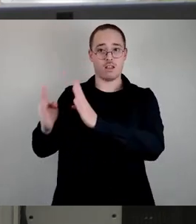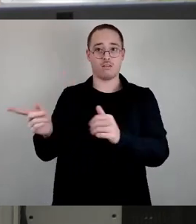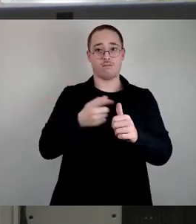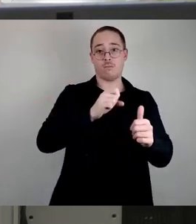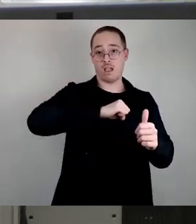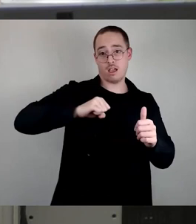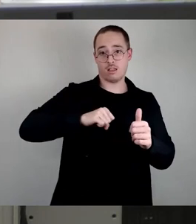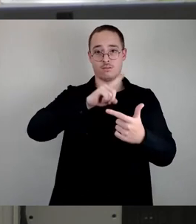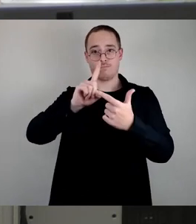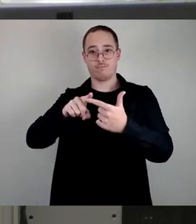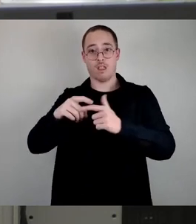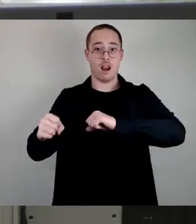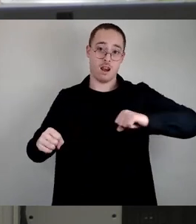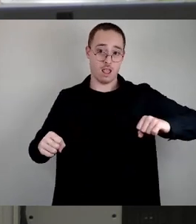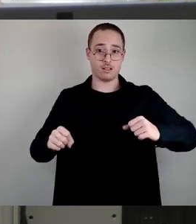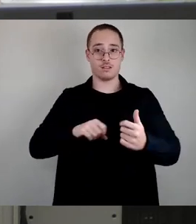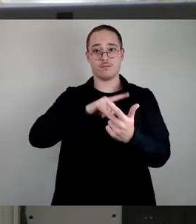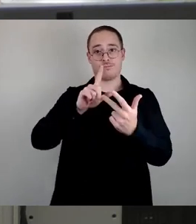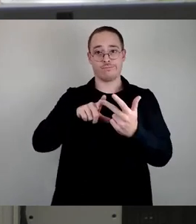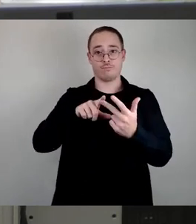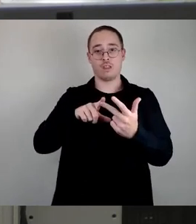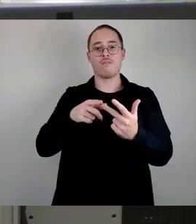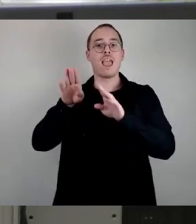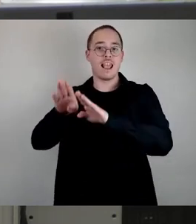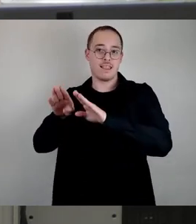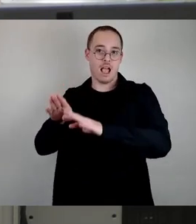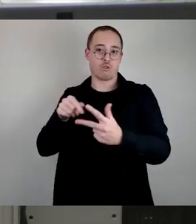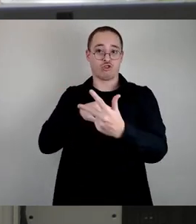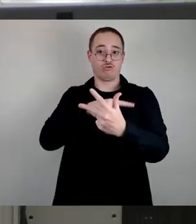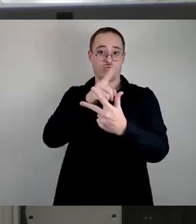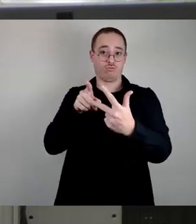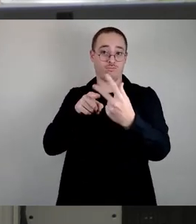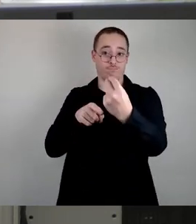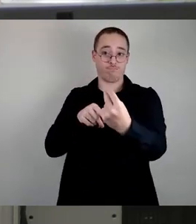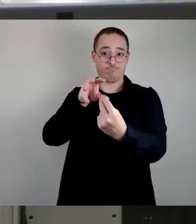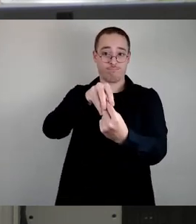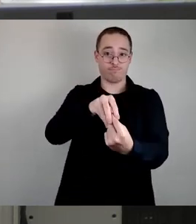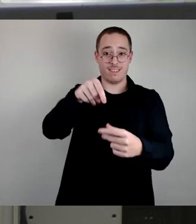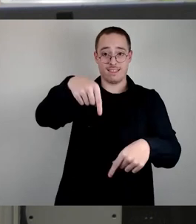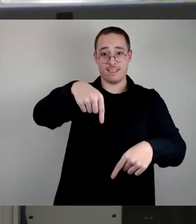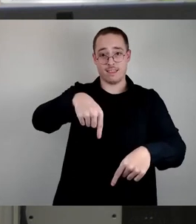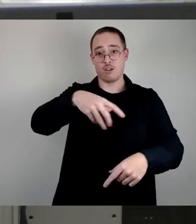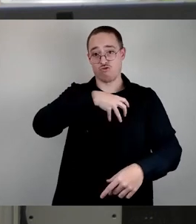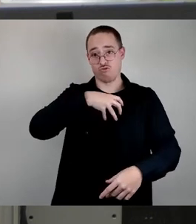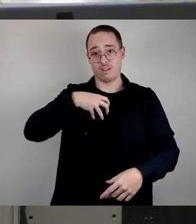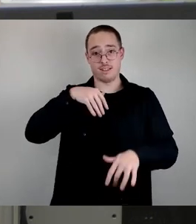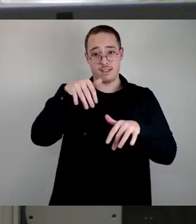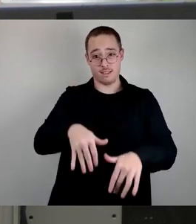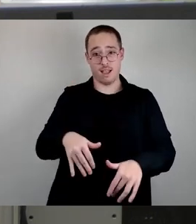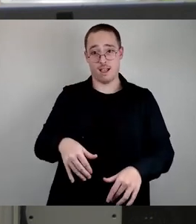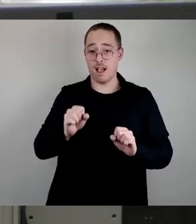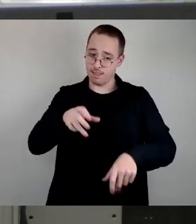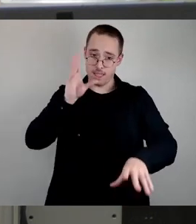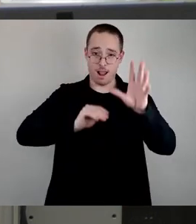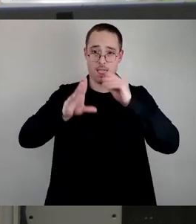wir haben islamischen Antisemitismus, den wir auch hier in unserer Stadt erleben. Und um diesen